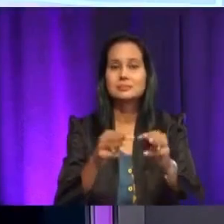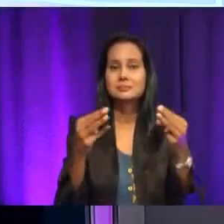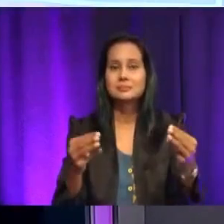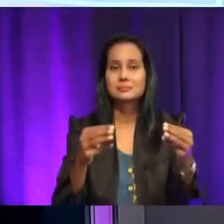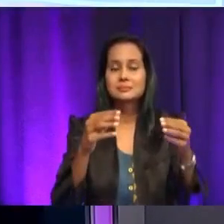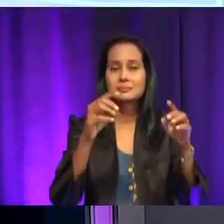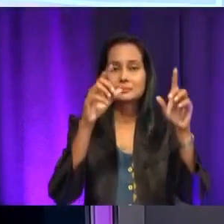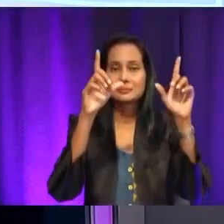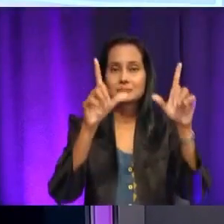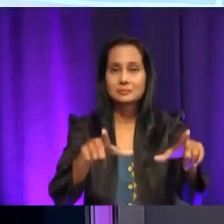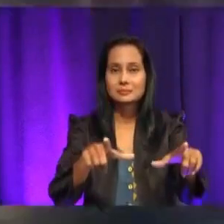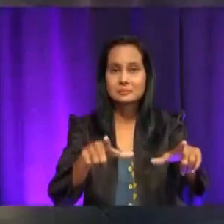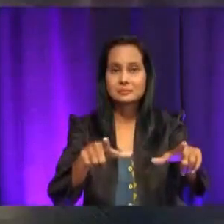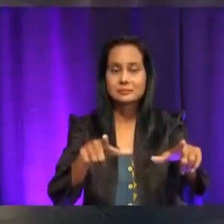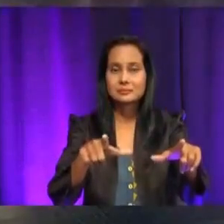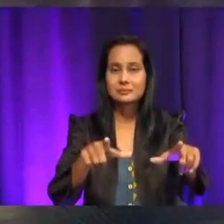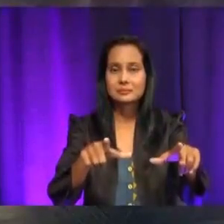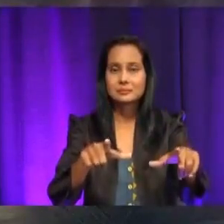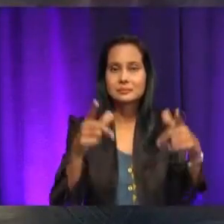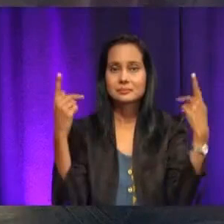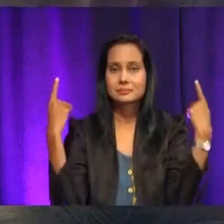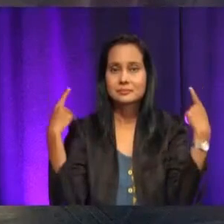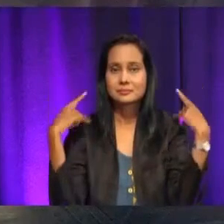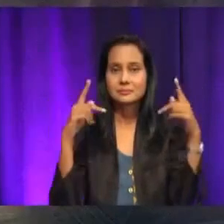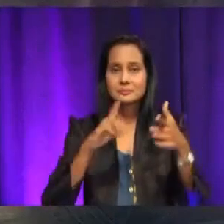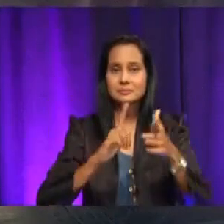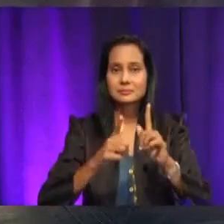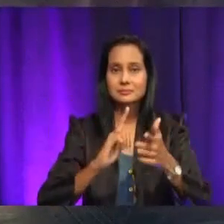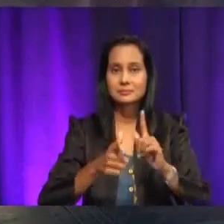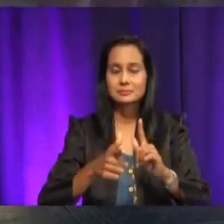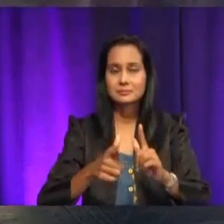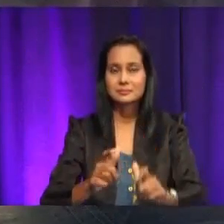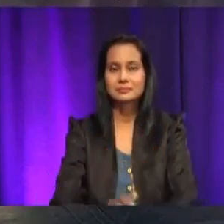kedai dobi? Di mana tu, Adik Ifan? Haa, di mana Ifan?